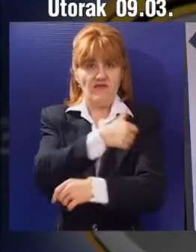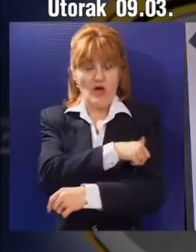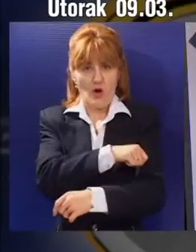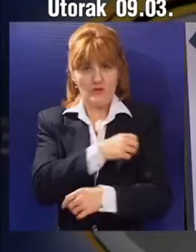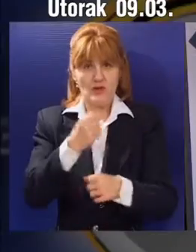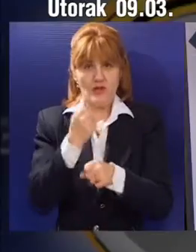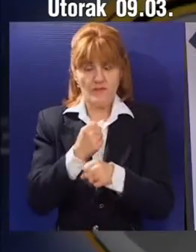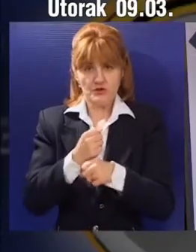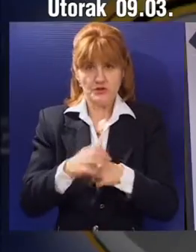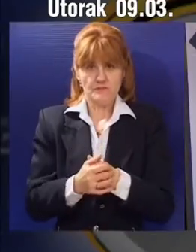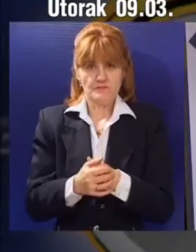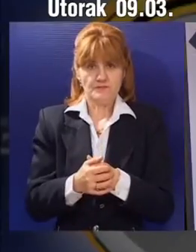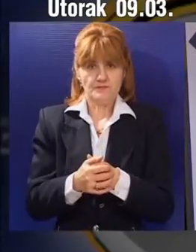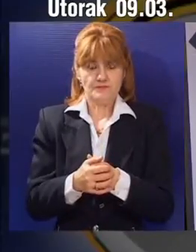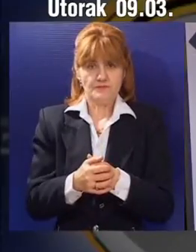godine poslovanja.